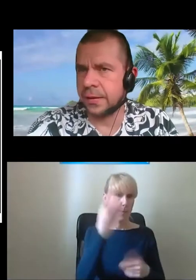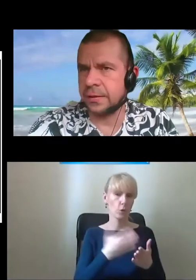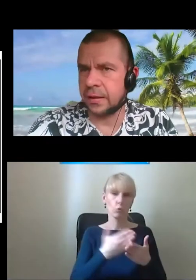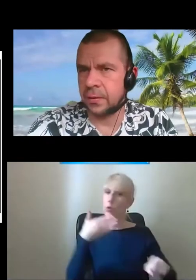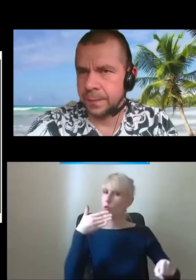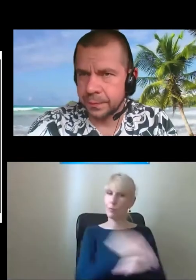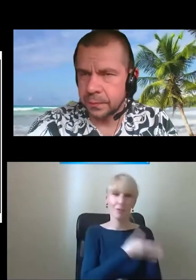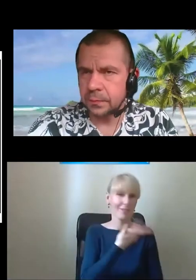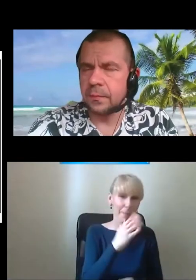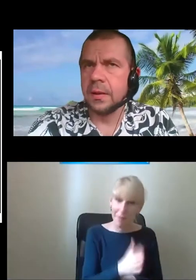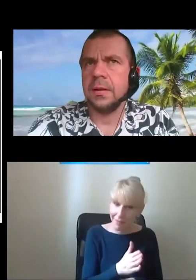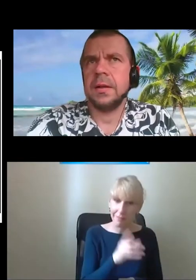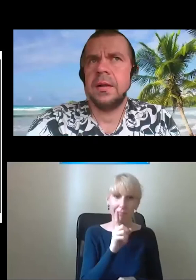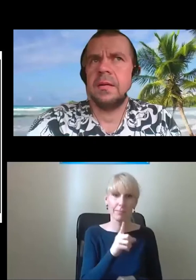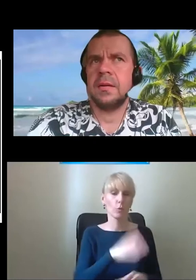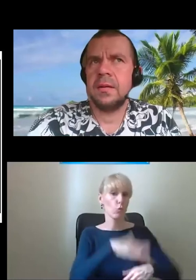cokolwiek innego.